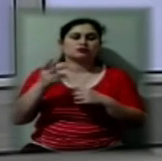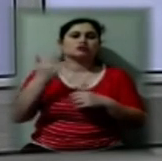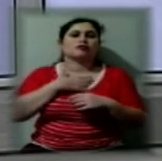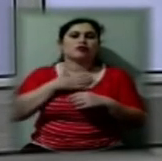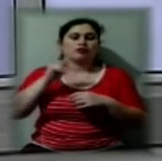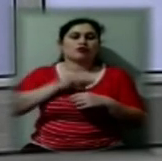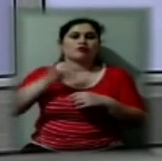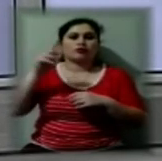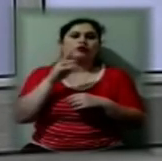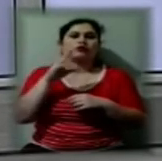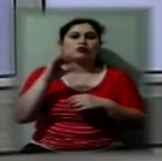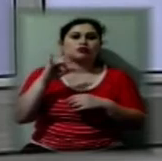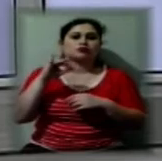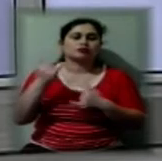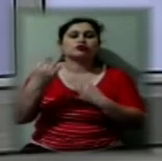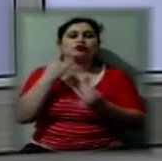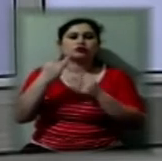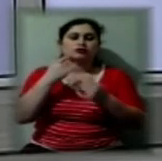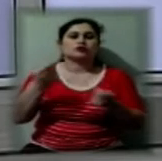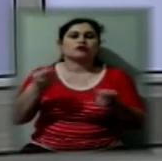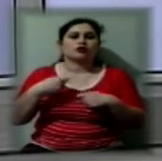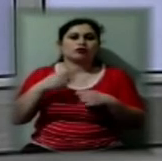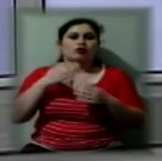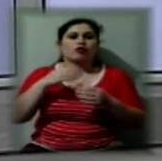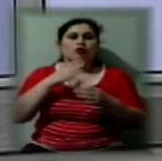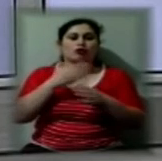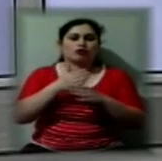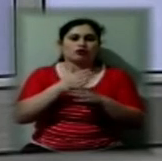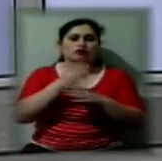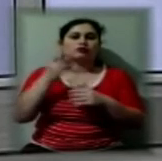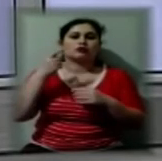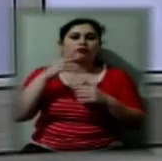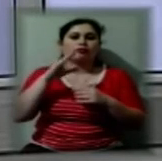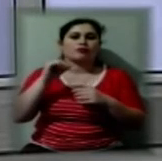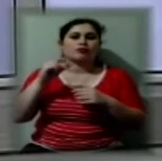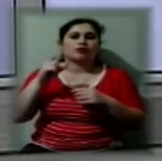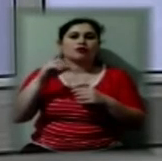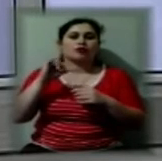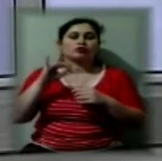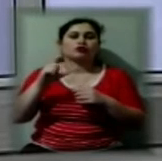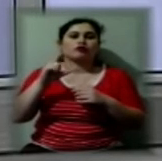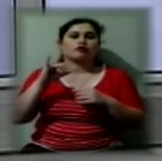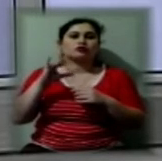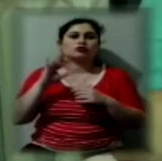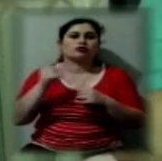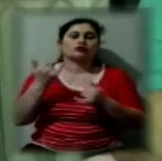Вона поспілкувалася з завідувачем відділення анестезіології Петром Фостиком. Зараз про це коротко.